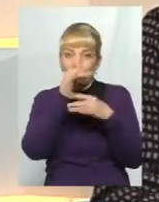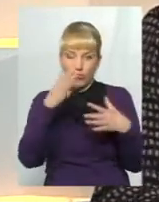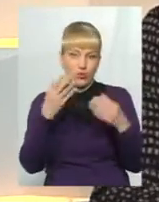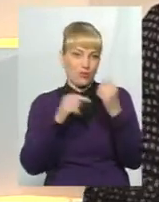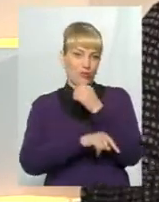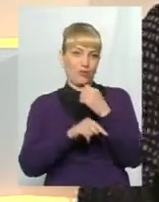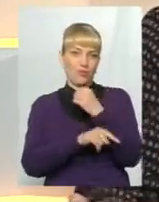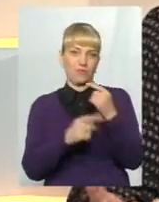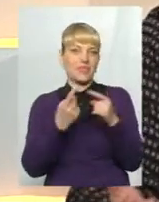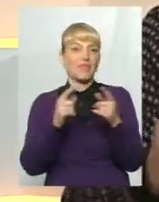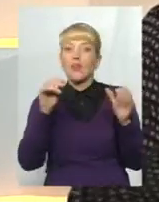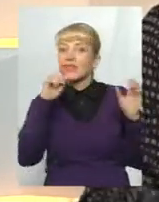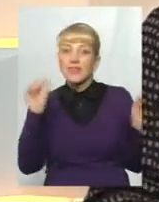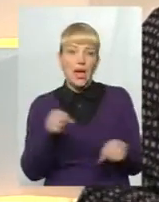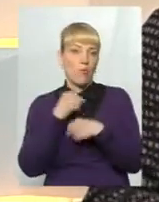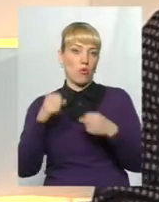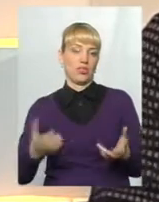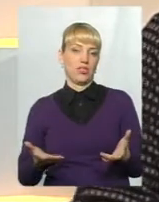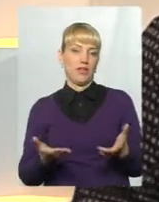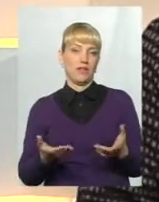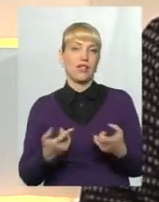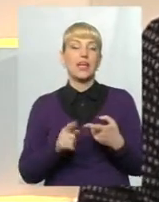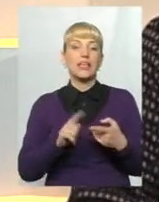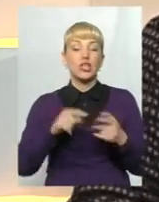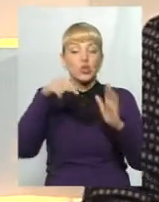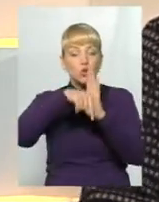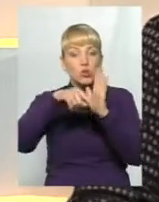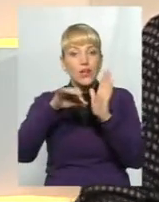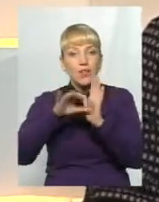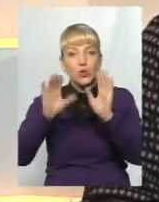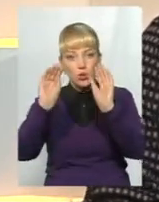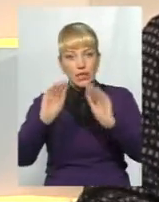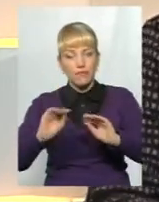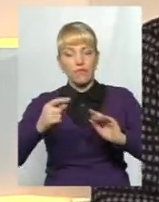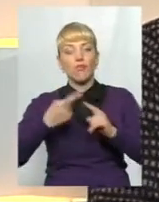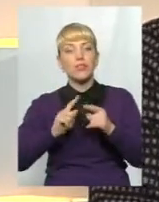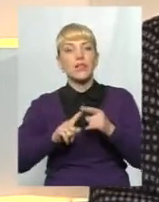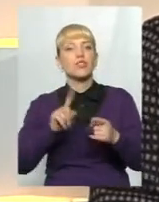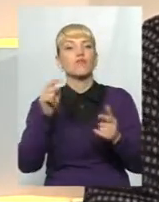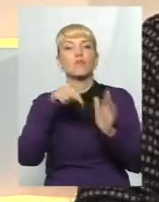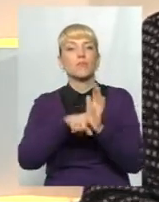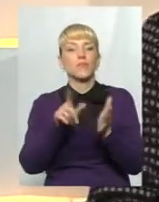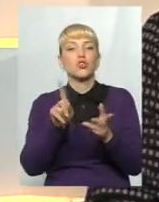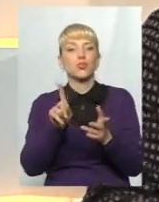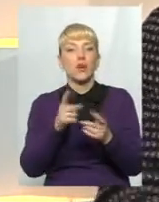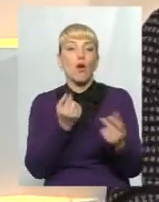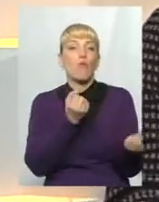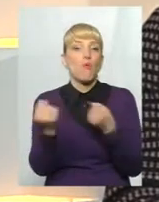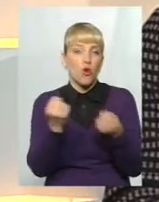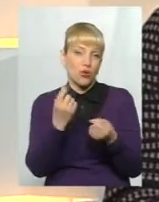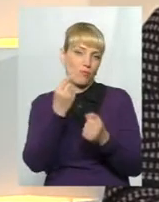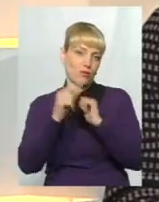Вона просто неможлива. Суть електронного декларування зводиться до боротьби з корупцією, а не до боротьби з